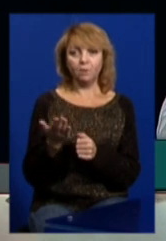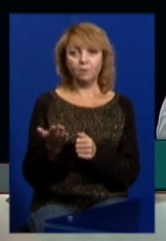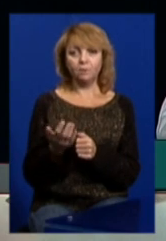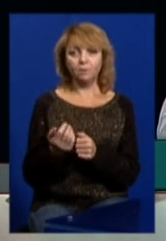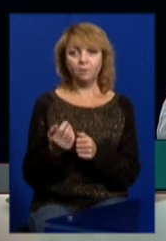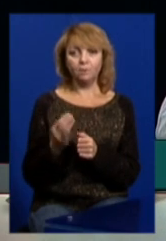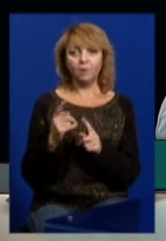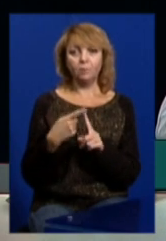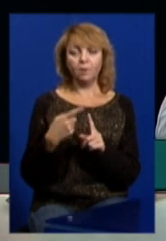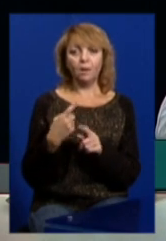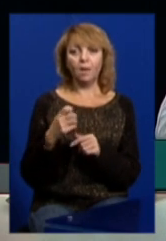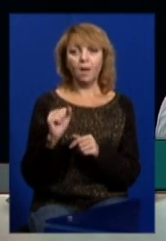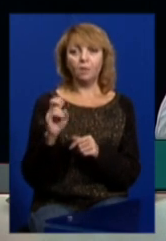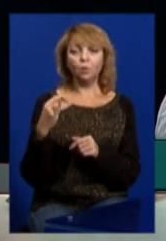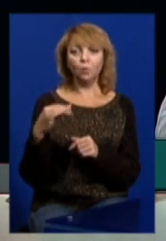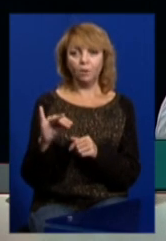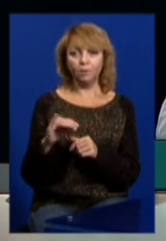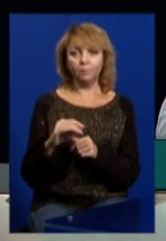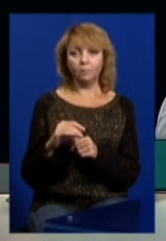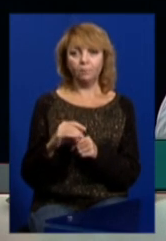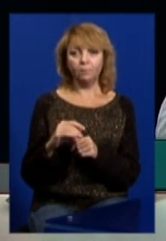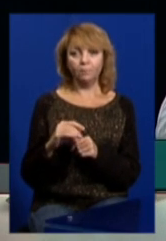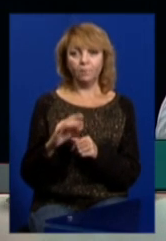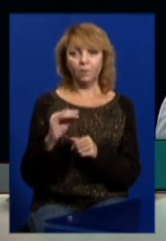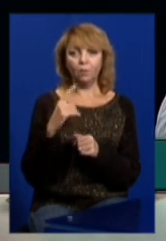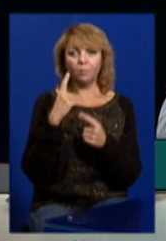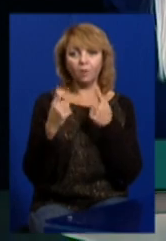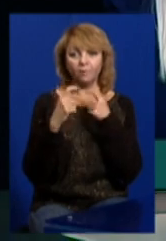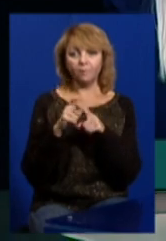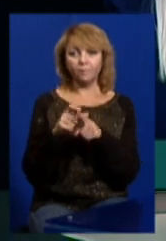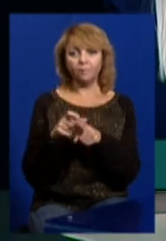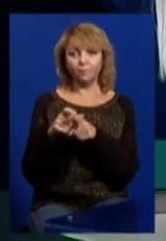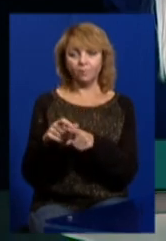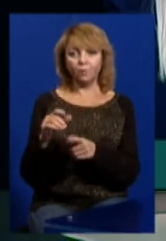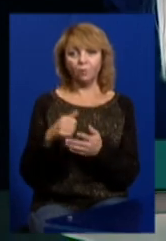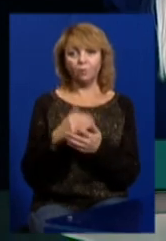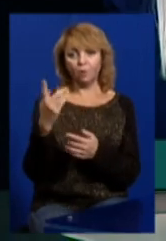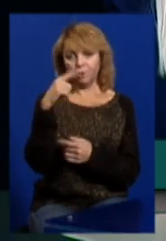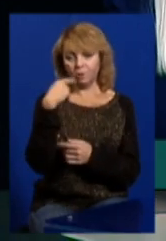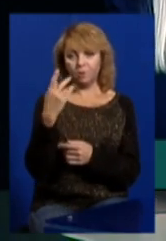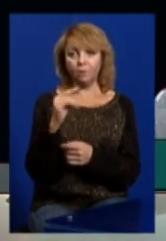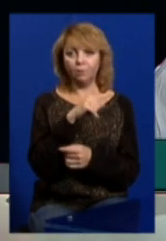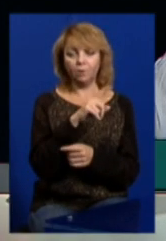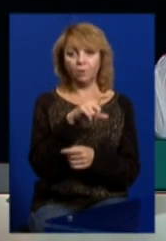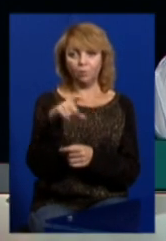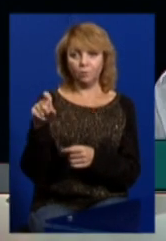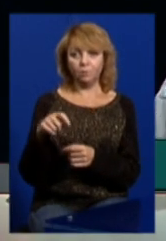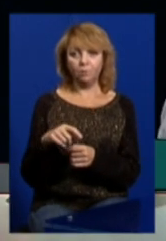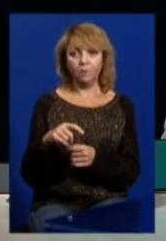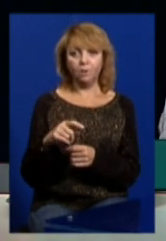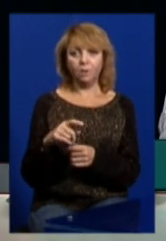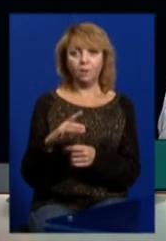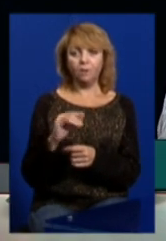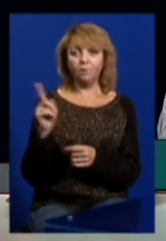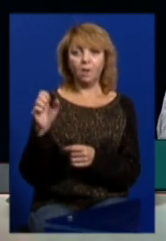на ім'я Анатолій. І образливе висловлення щодо мене і цих осіб. Ні цього